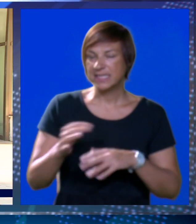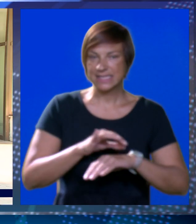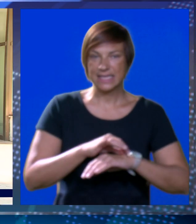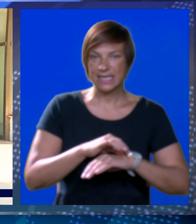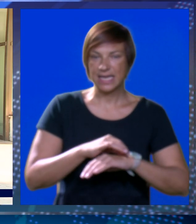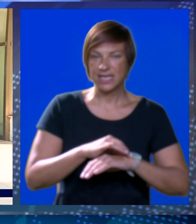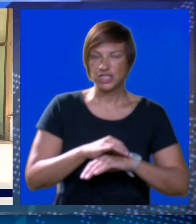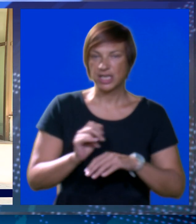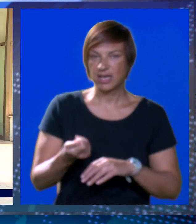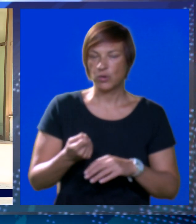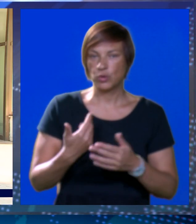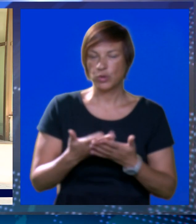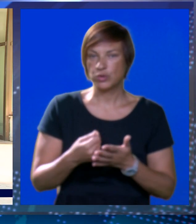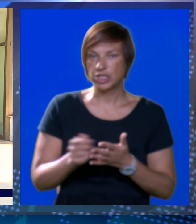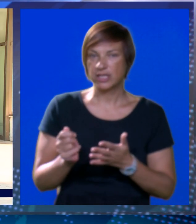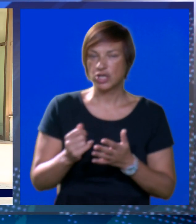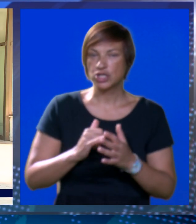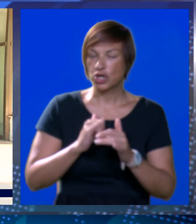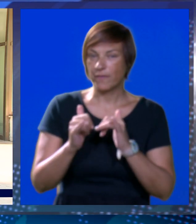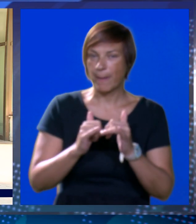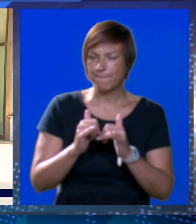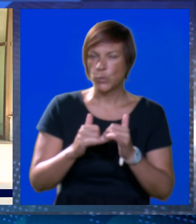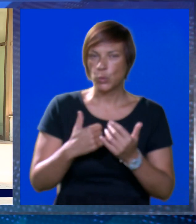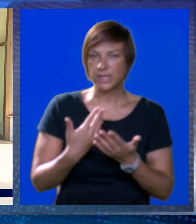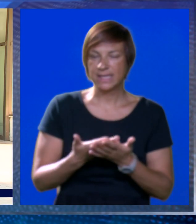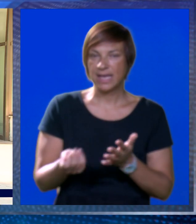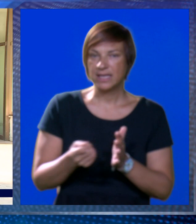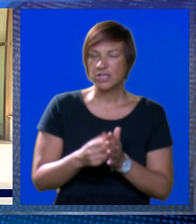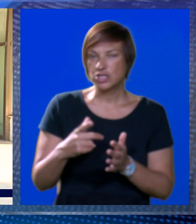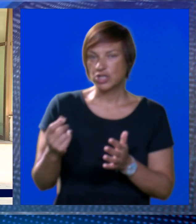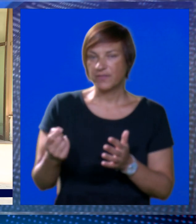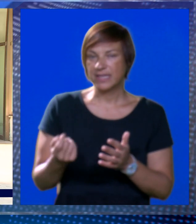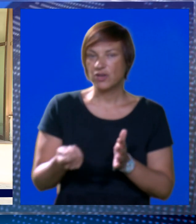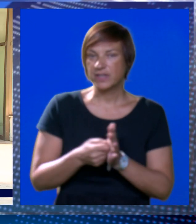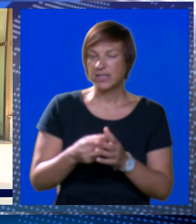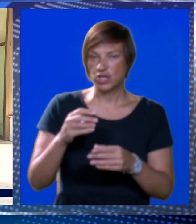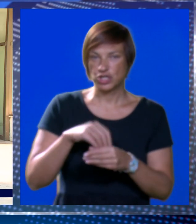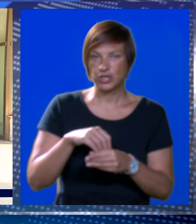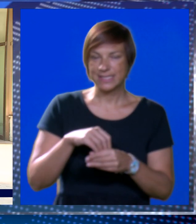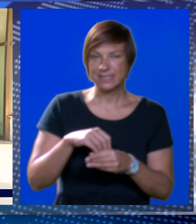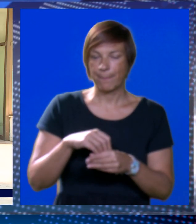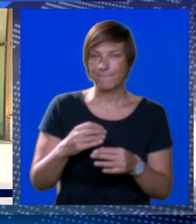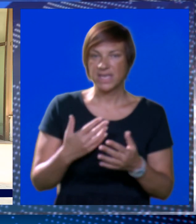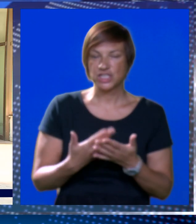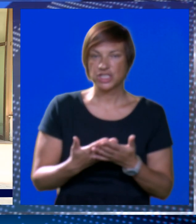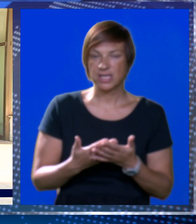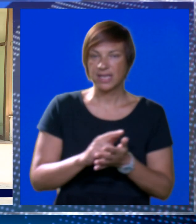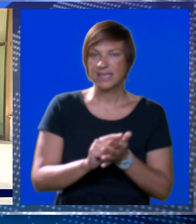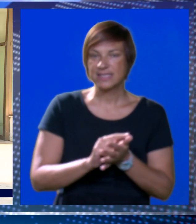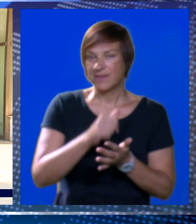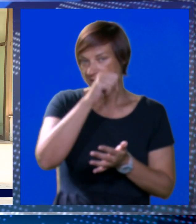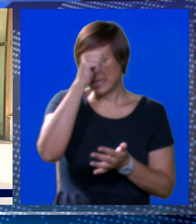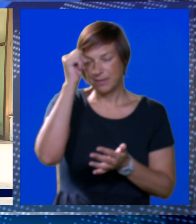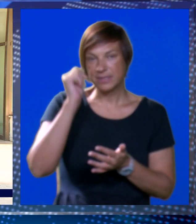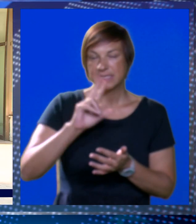vanjskih liječnika, uključuje i troškove puta, troškove dnevnica, troškove njihovog smještaja. Znači za